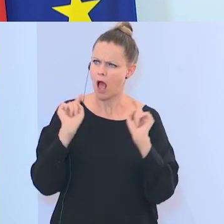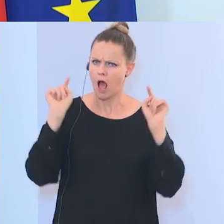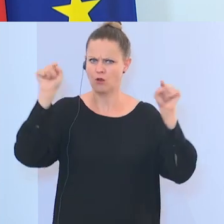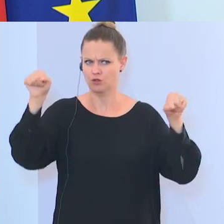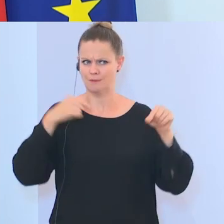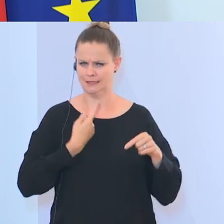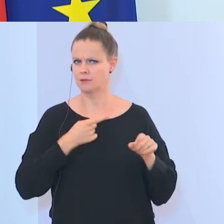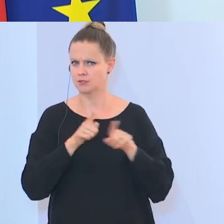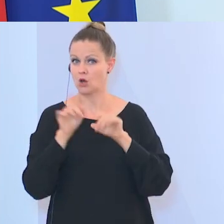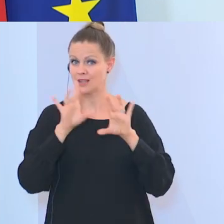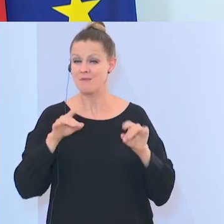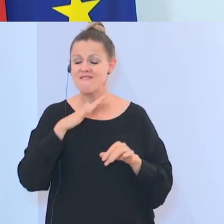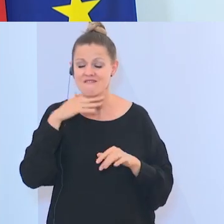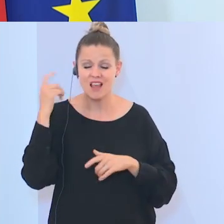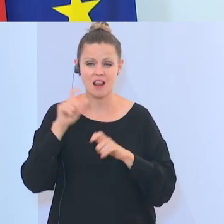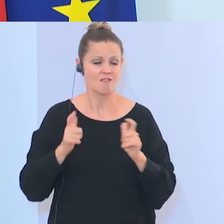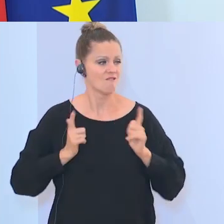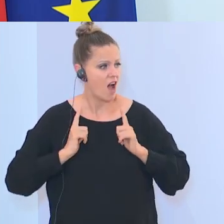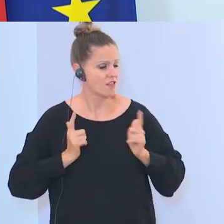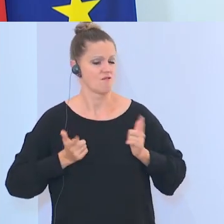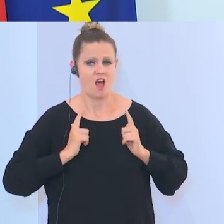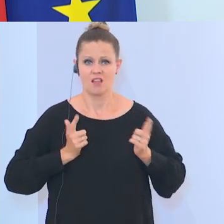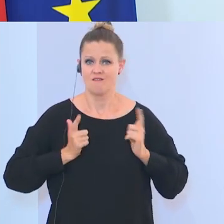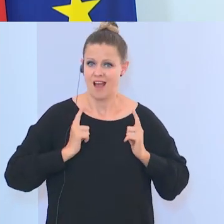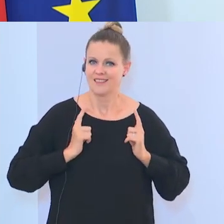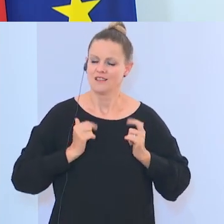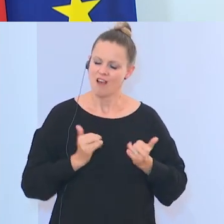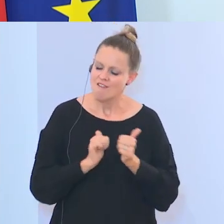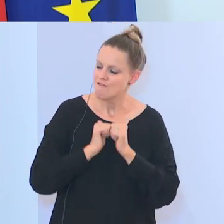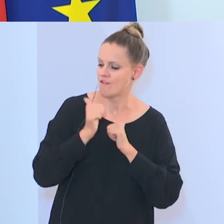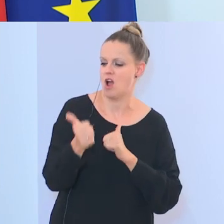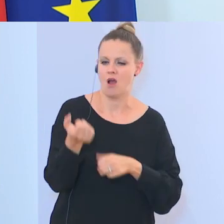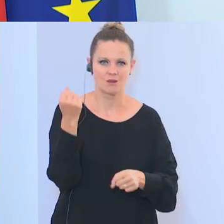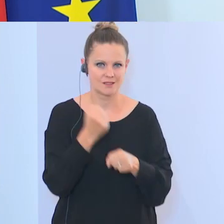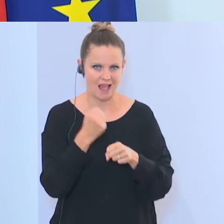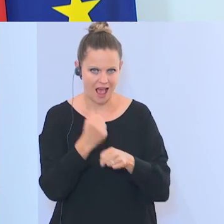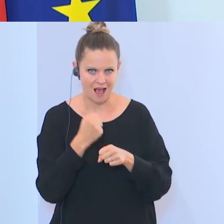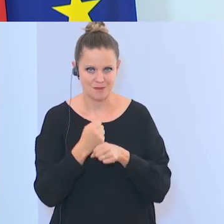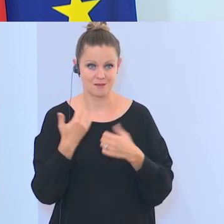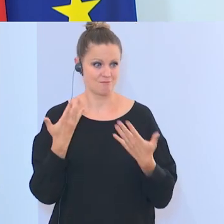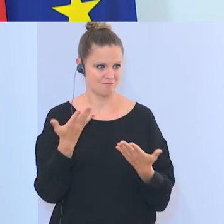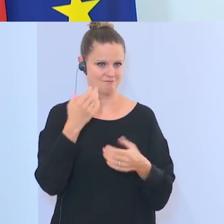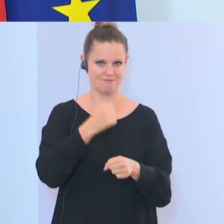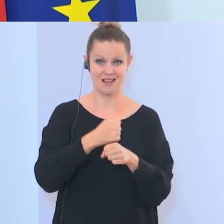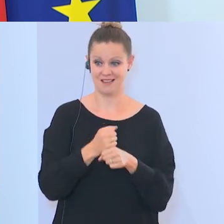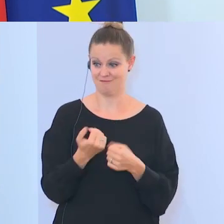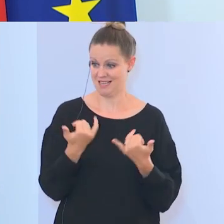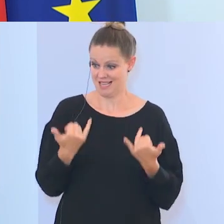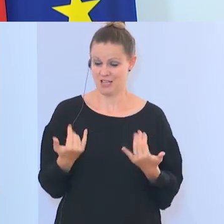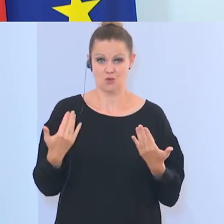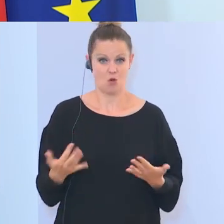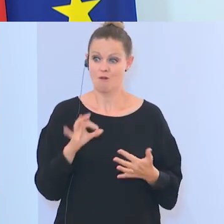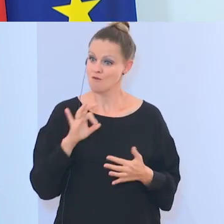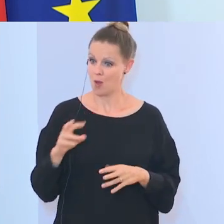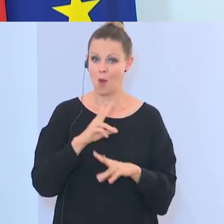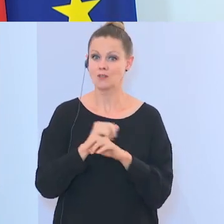viele darauf warten, dass endlich so eine Pionierarbeit geleistet wird und das ist eine Pionierarbeit nicht nur für